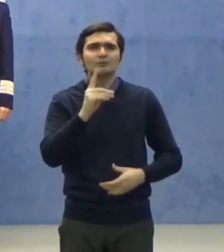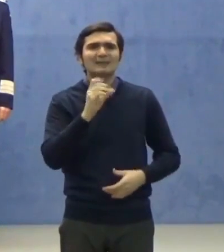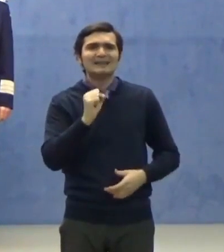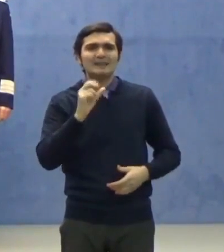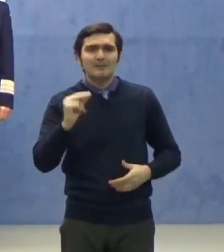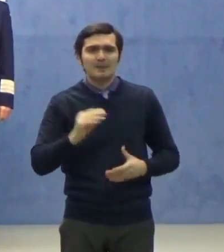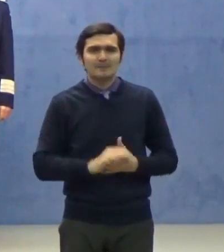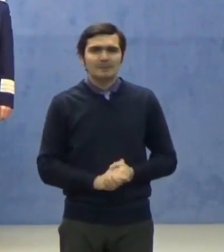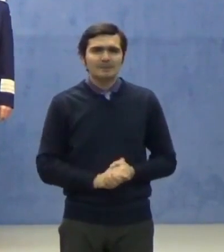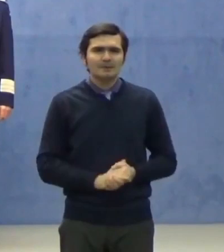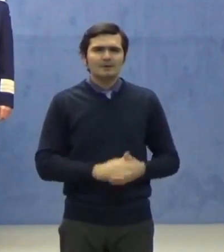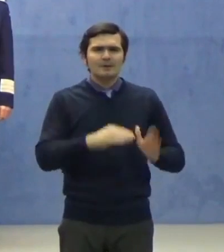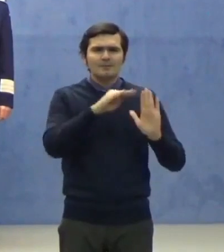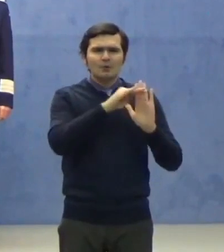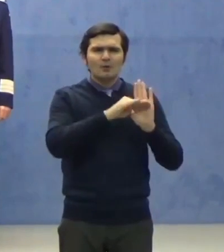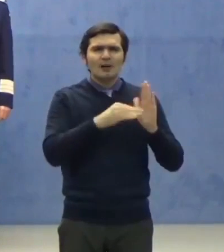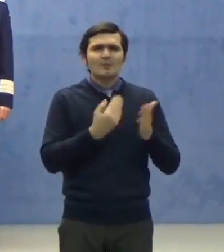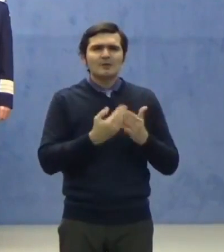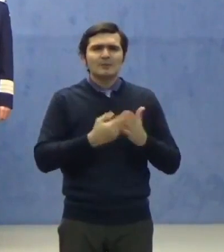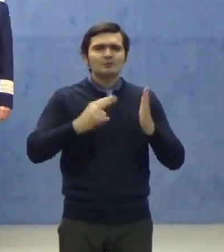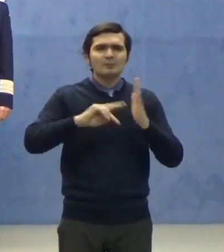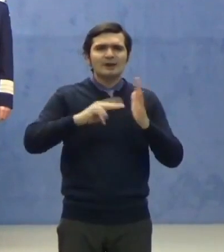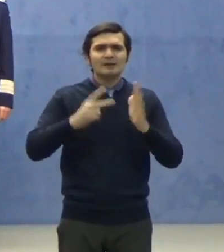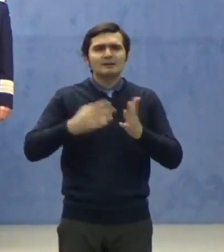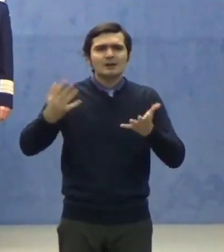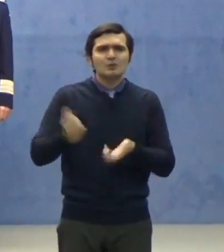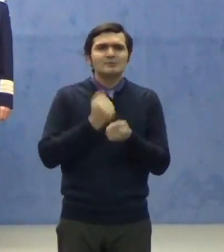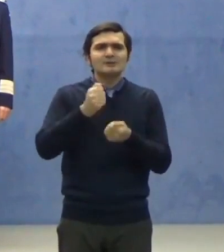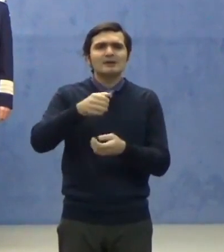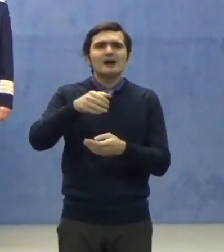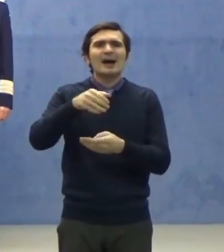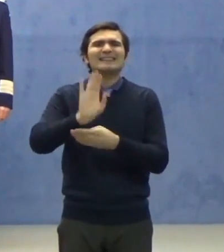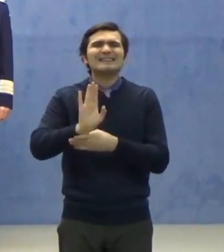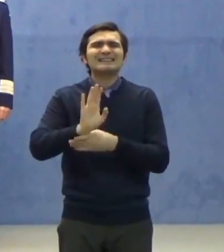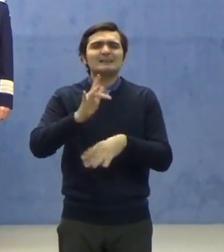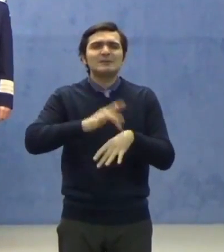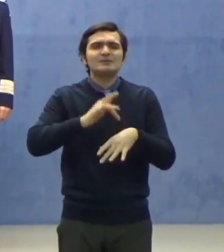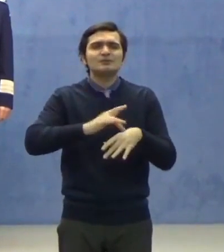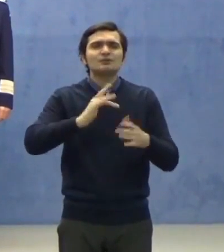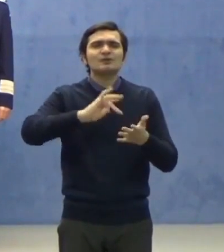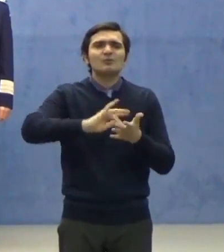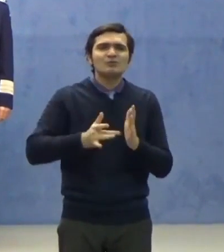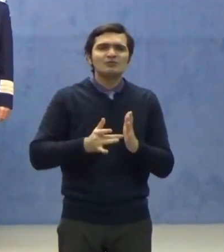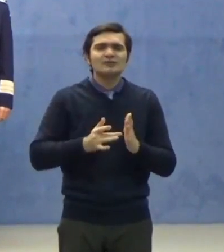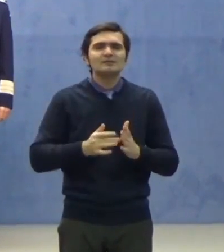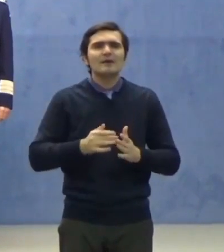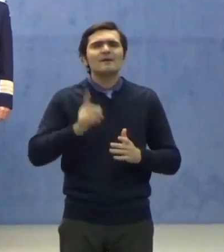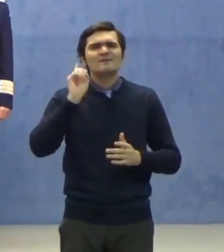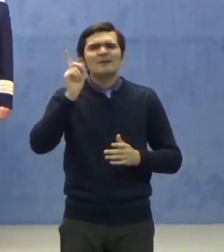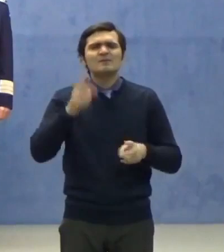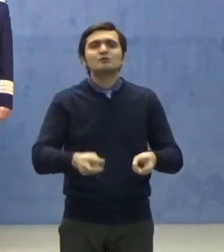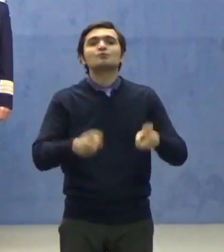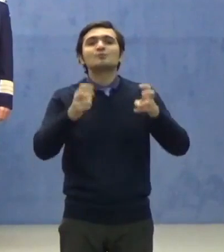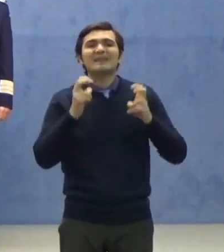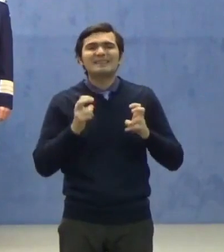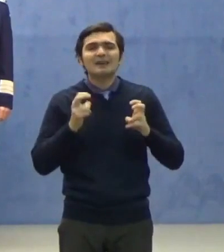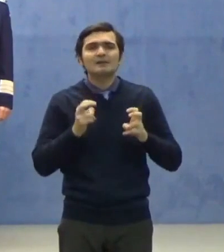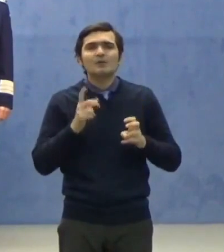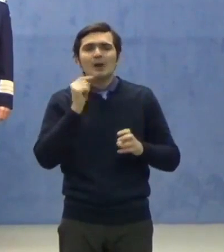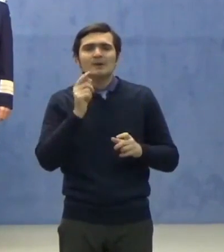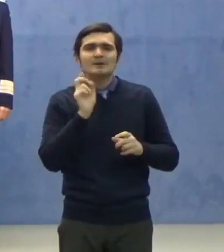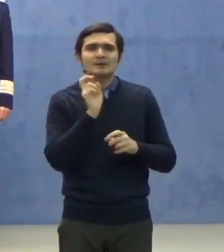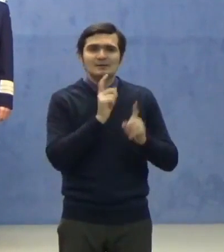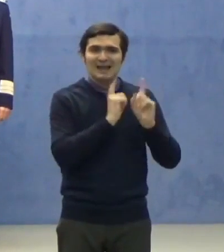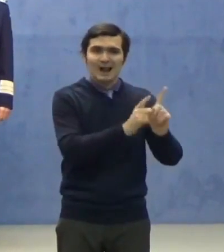pregătire pentru obținerea atestatului în medicină de urgență prespitalicească va fi suspendat și cursanții se vor întoarce